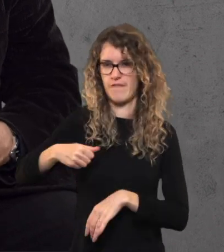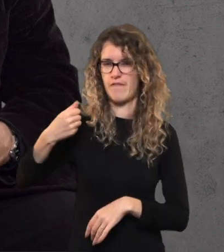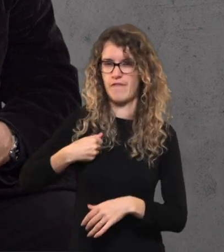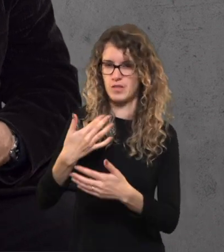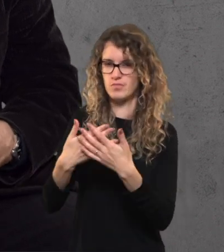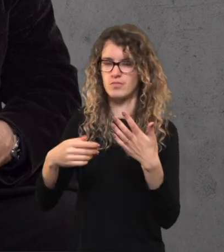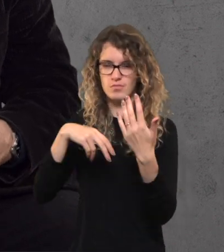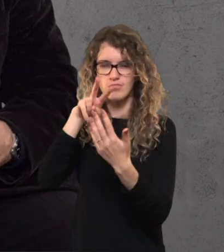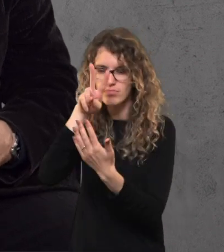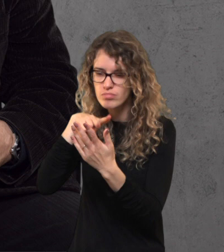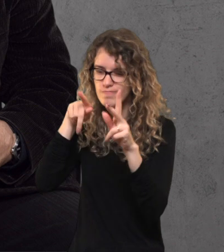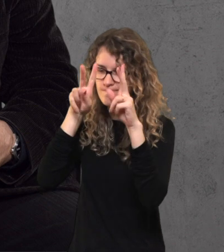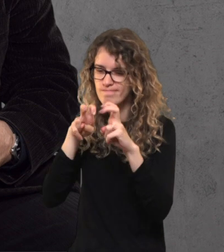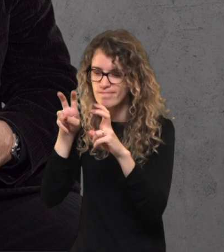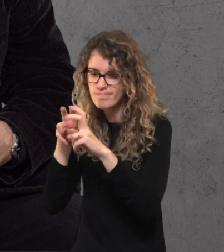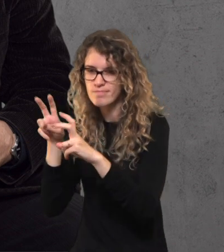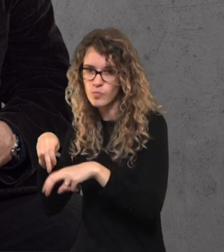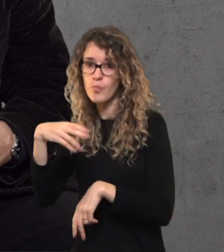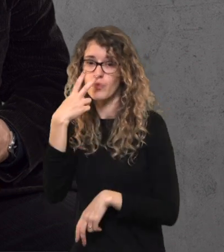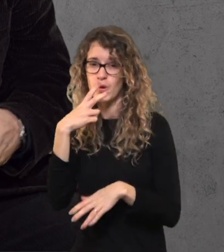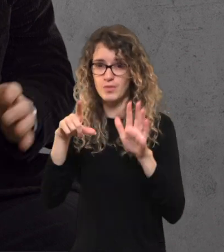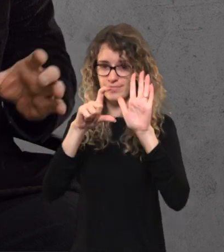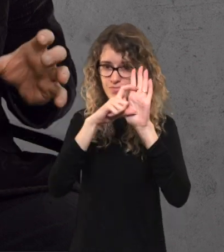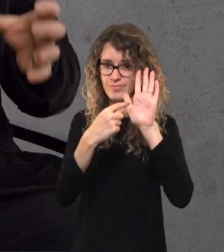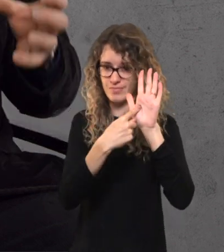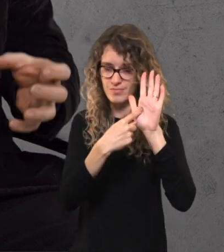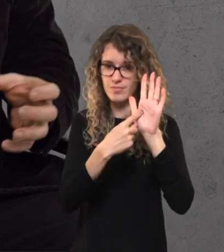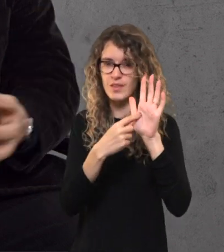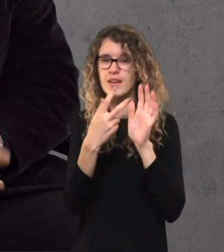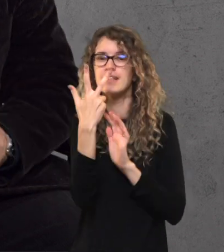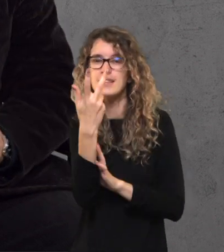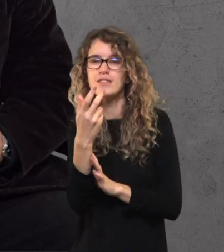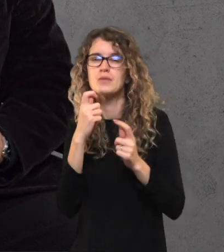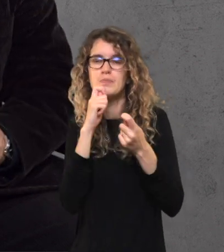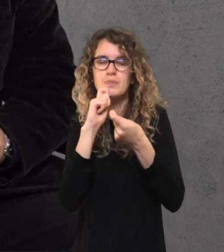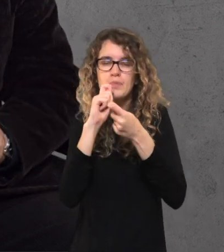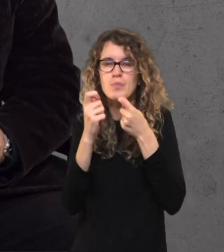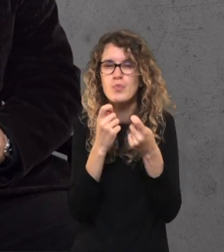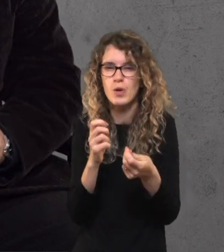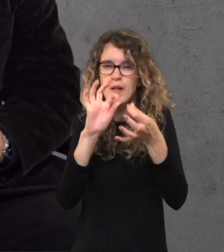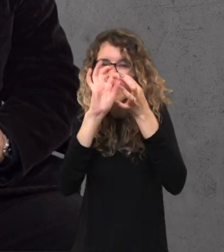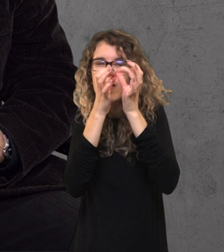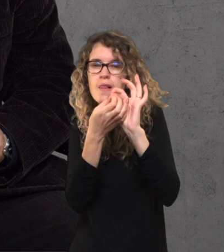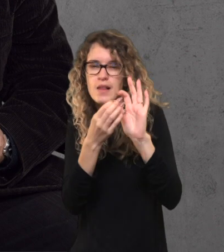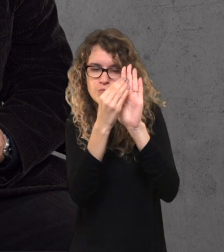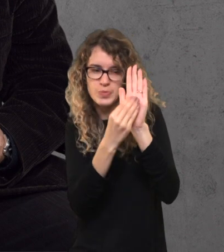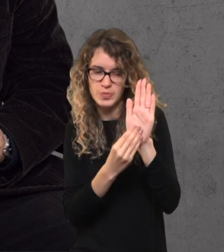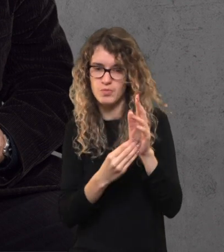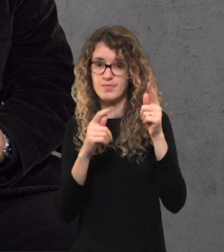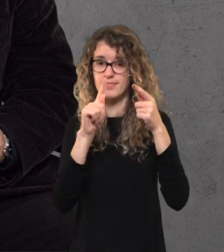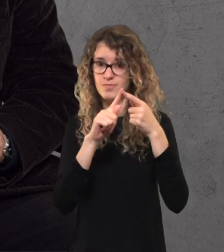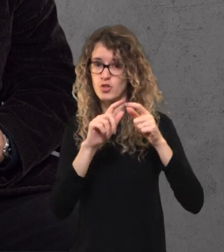Ir ten buvo toksai antras skyrius ir jame buvo trys poskireitokie. Vienas buvo defensyvos,